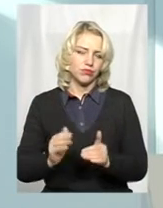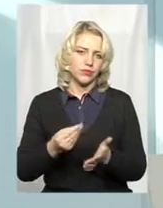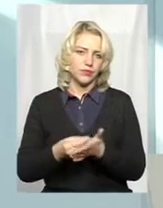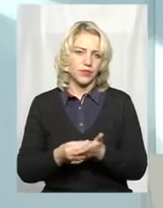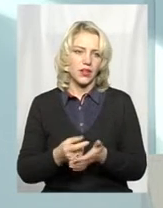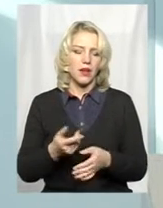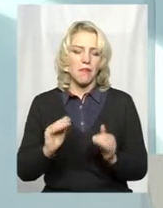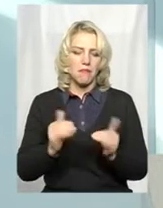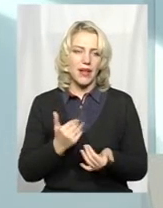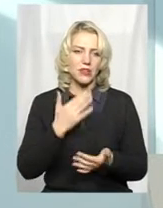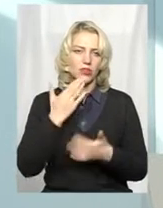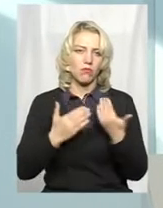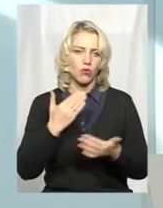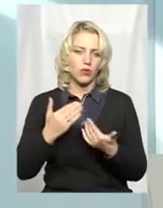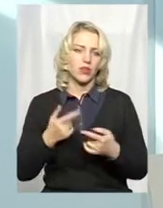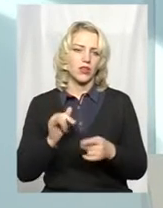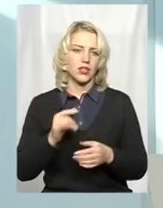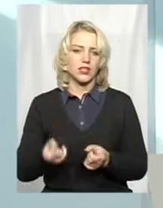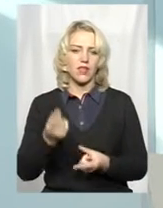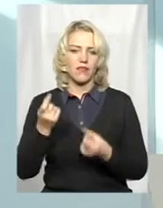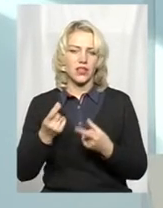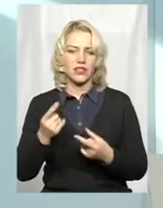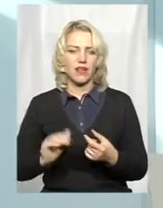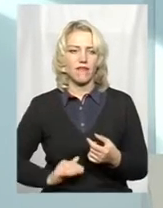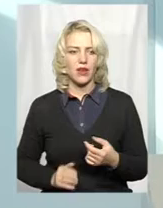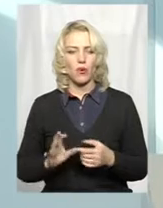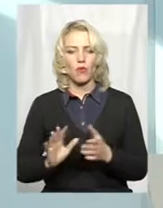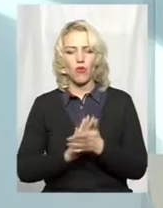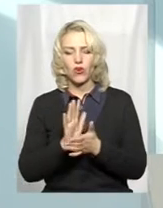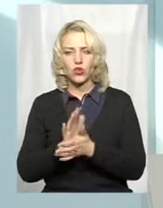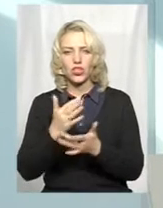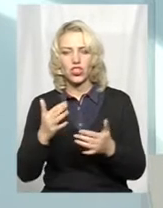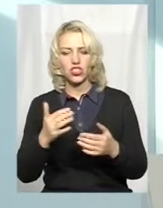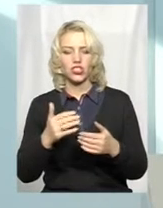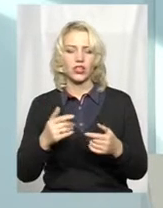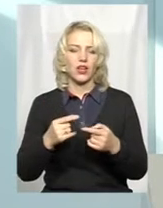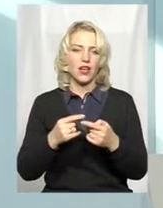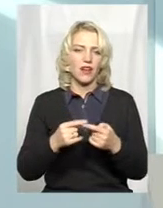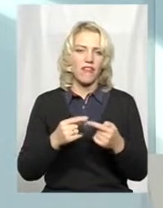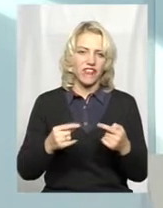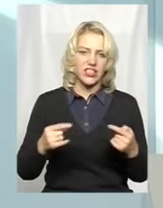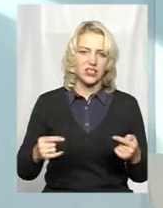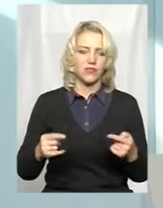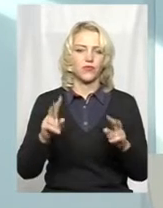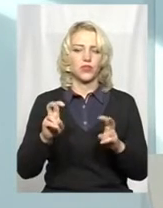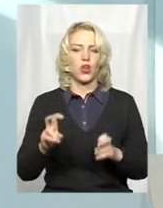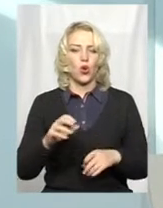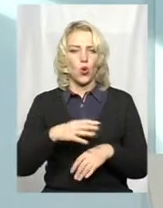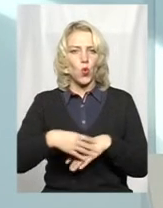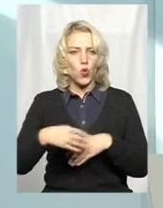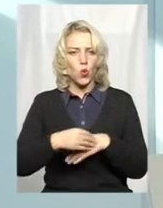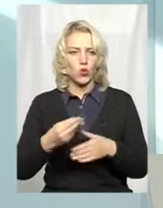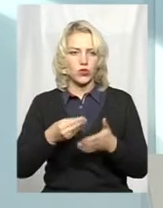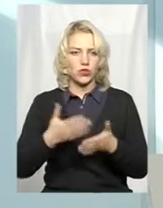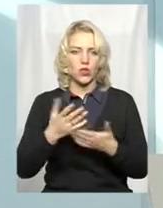стала користуватися меншим попитом, з'явилися ферми по вирощуванню інших видів хутрових звірів, які більш ціниться,